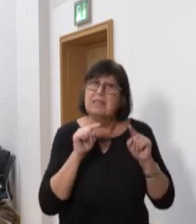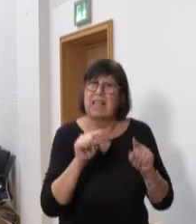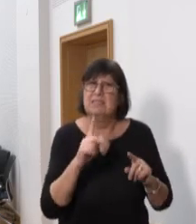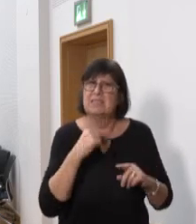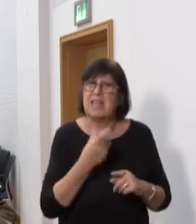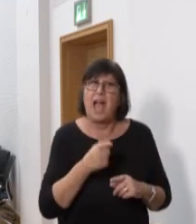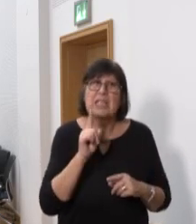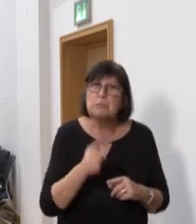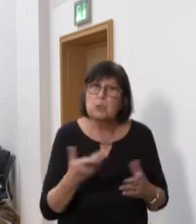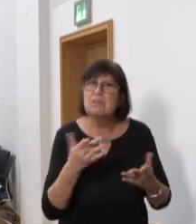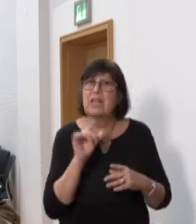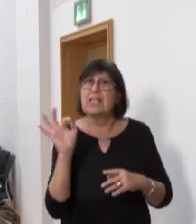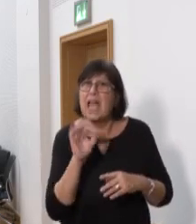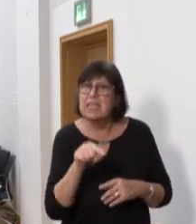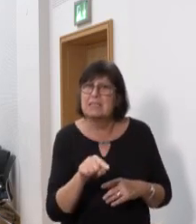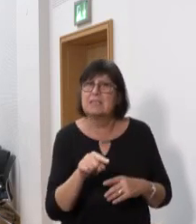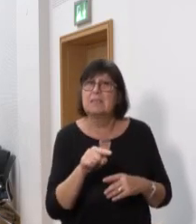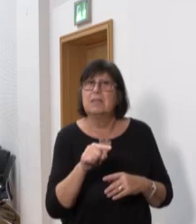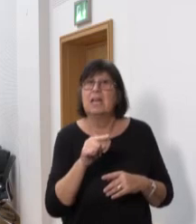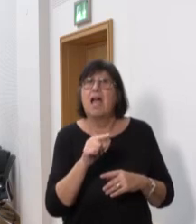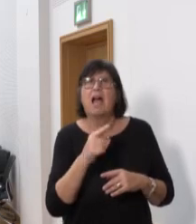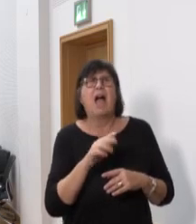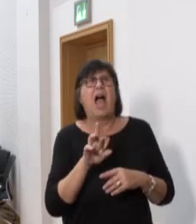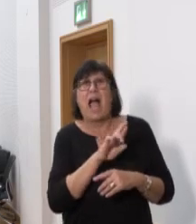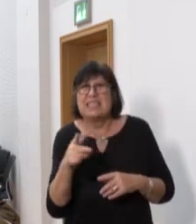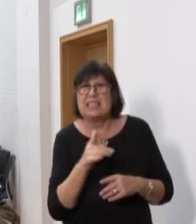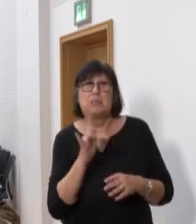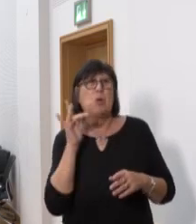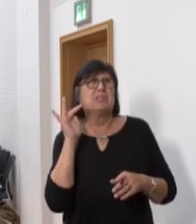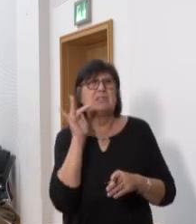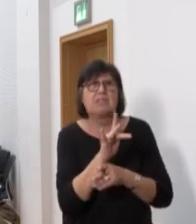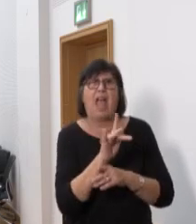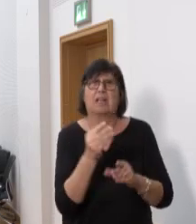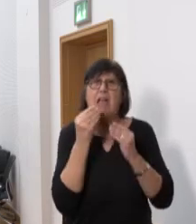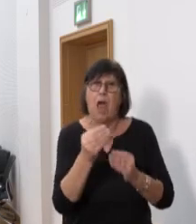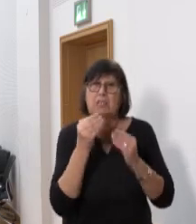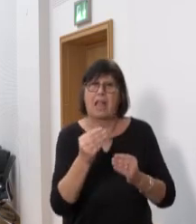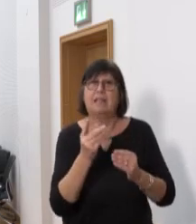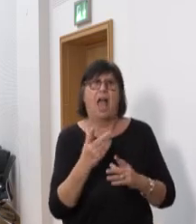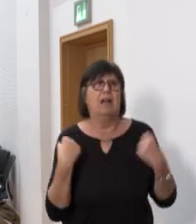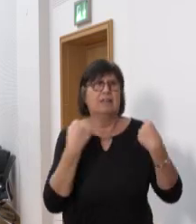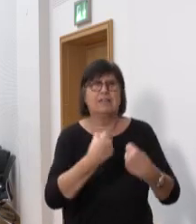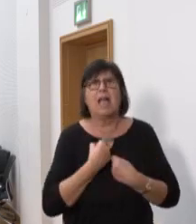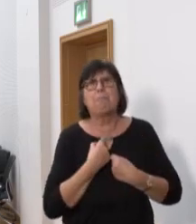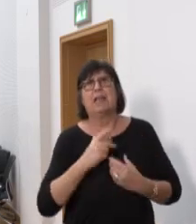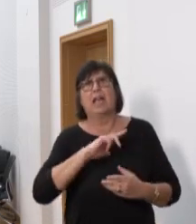muss, was er ist. Purer Rassismus unter dem Deckmantel sozialer Fürsorge.